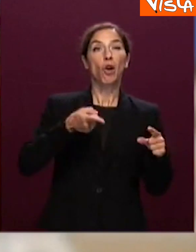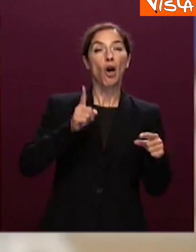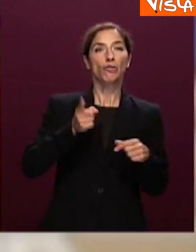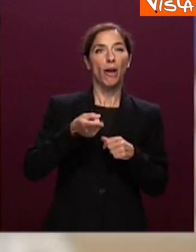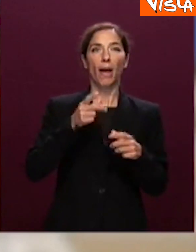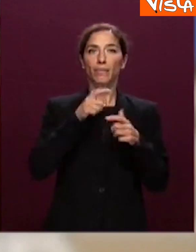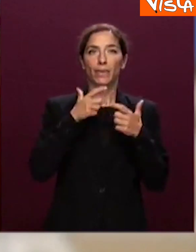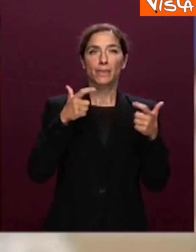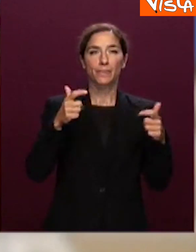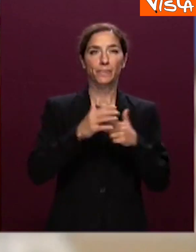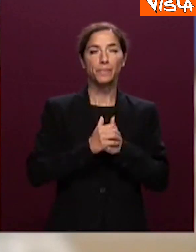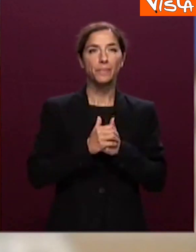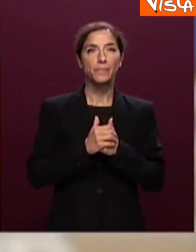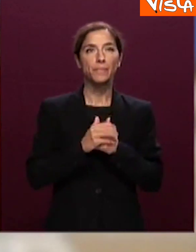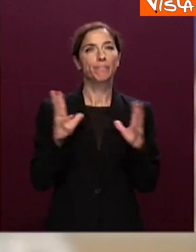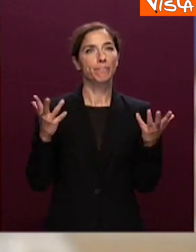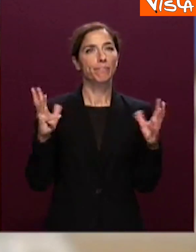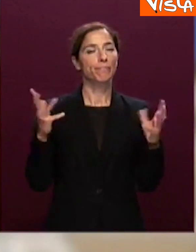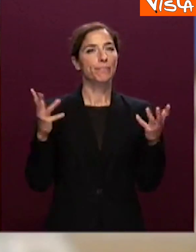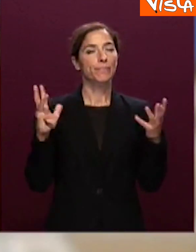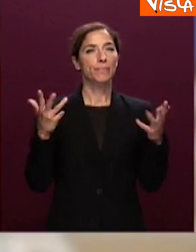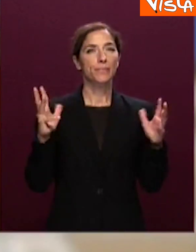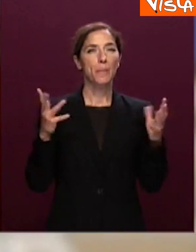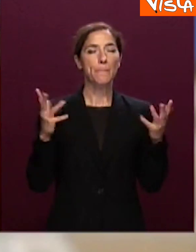La ringrazio, Presidente del Consiglio.